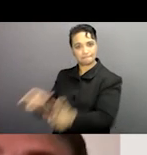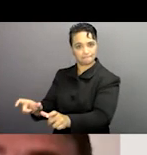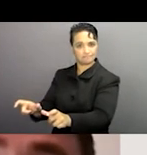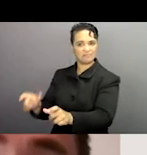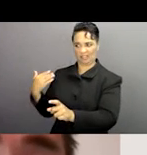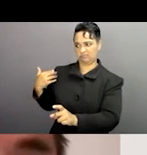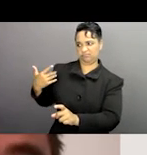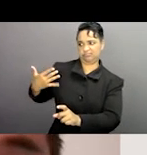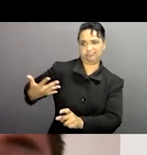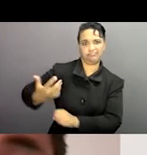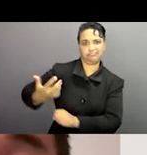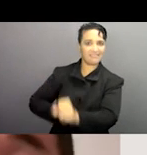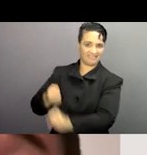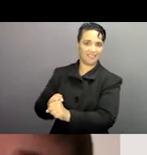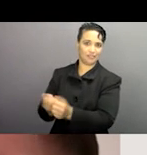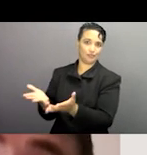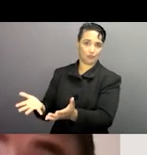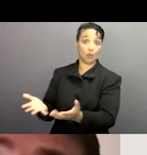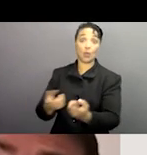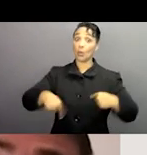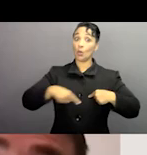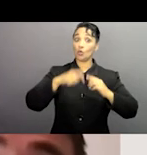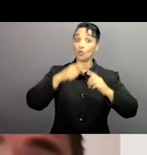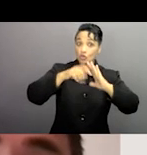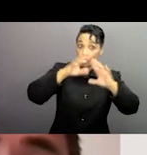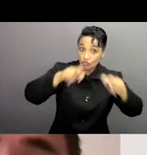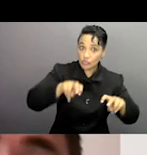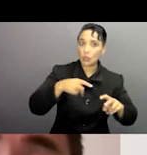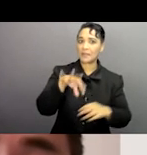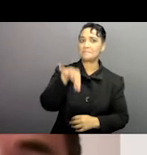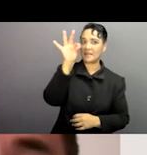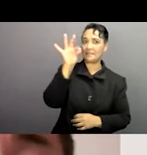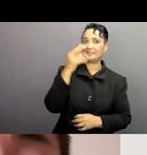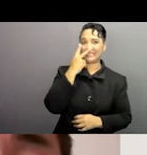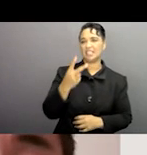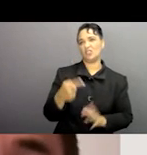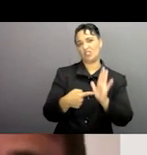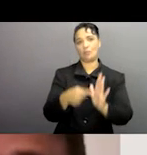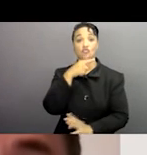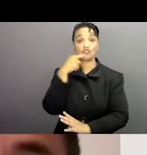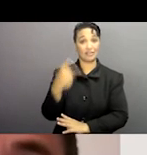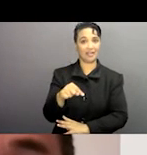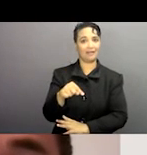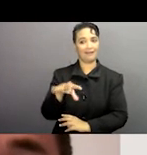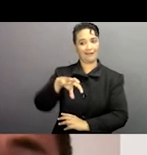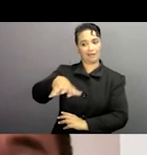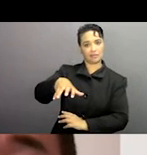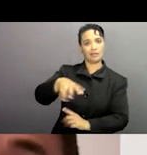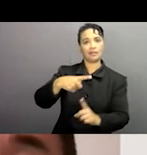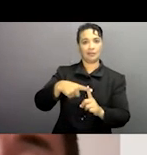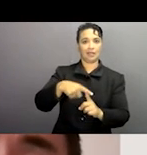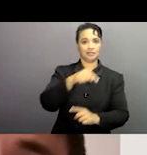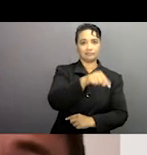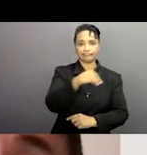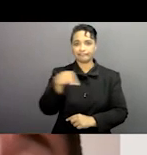histoire et dans notre projet nous avons remarqué aussi et Racha avait déjà parlé de